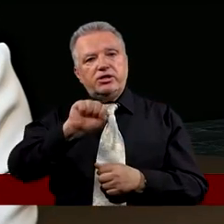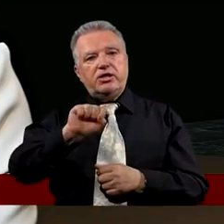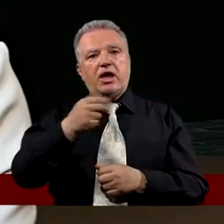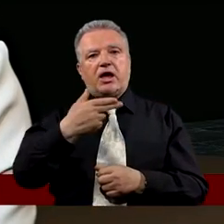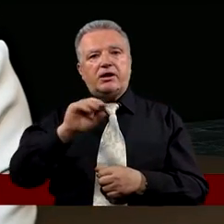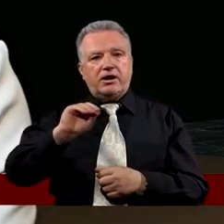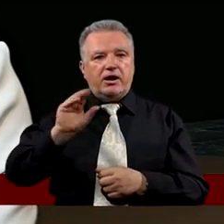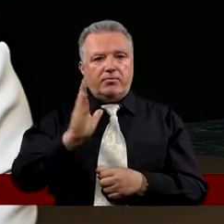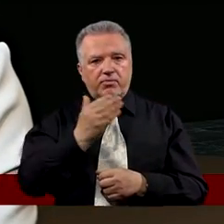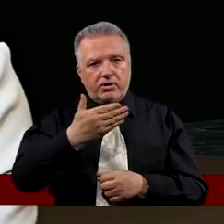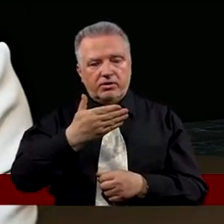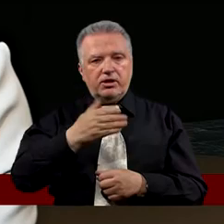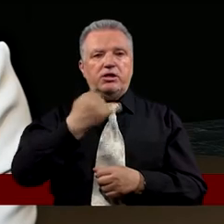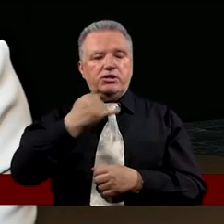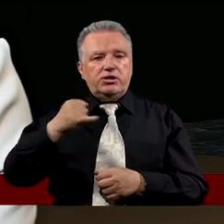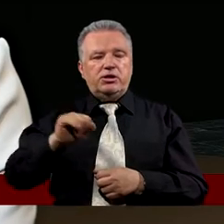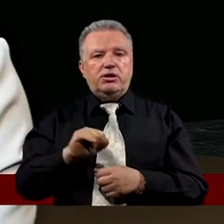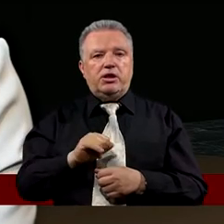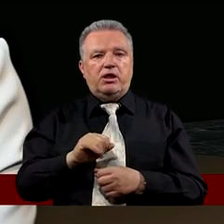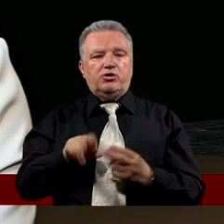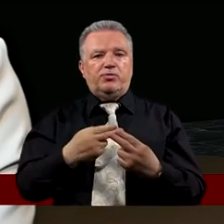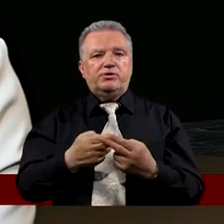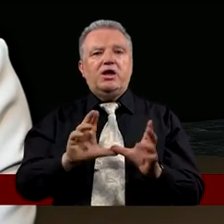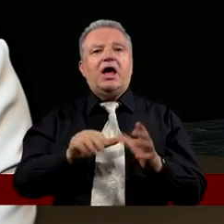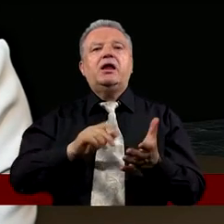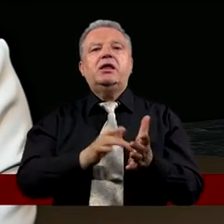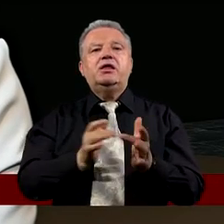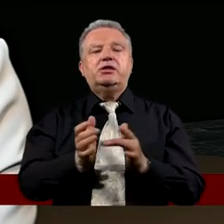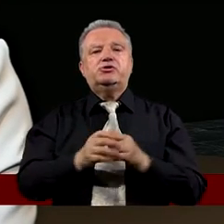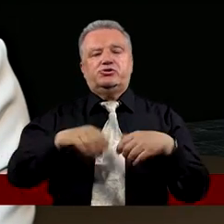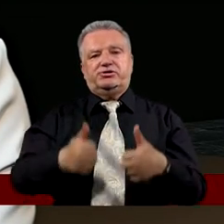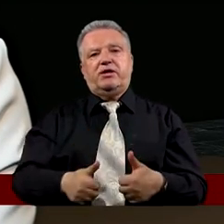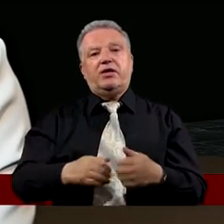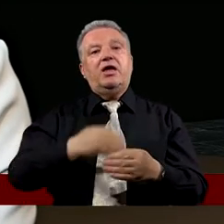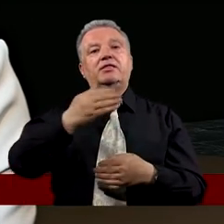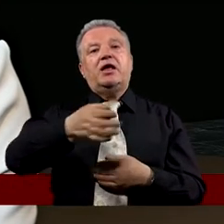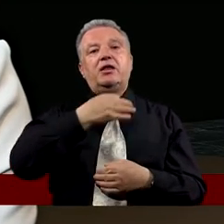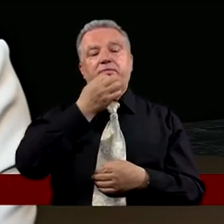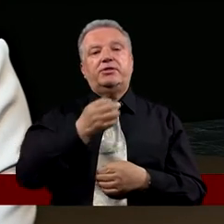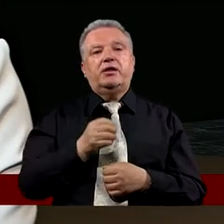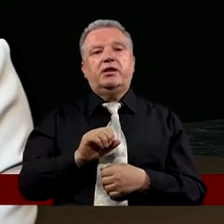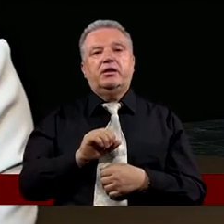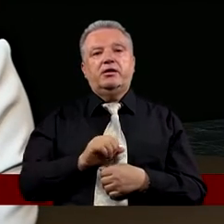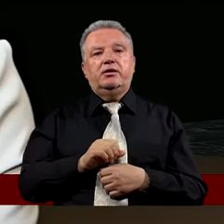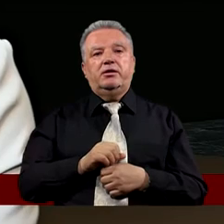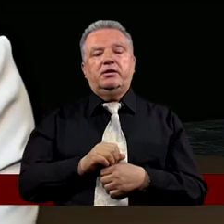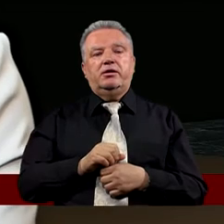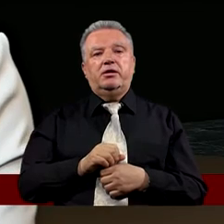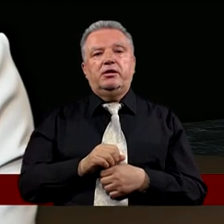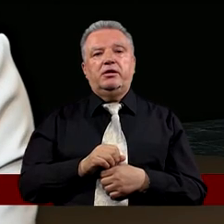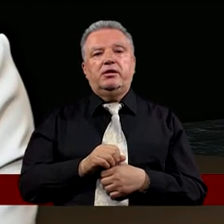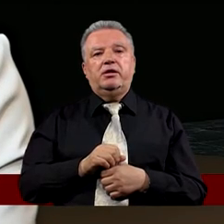Chrzcicielem i jeszcze wiele innych wypowiedzi. Ale Jezus Chrystus Stawia im dalej pytania. Prawda?